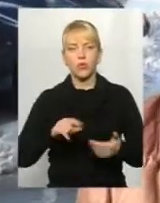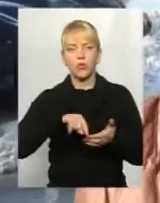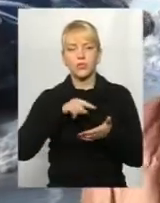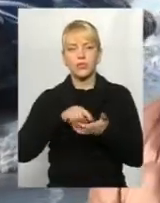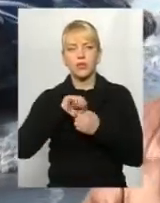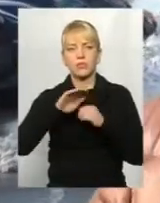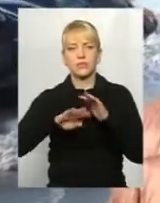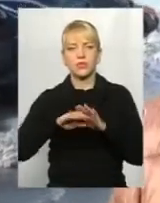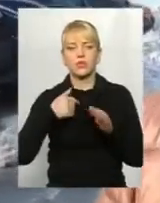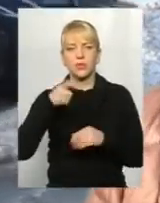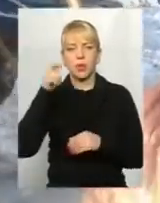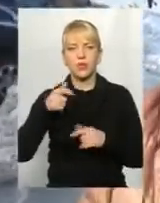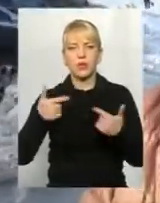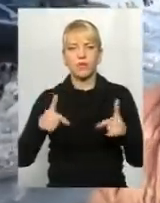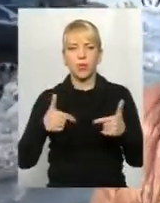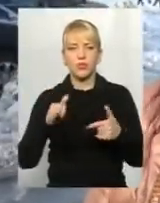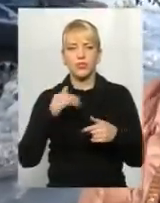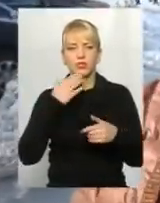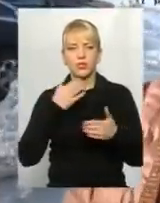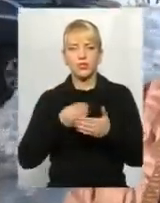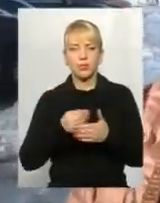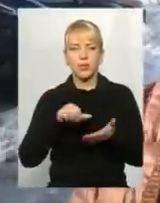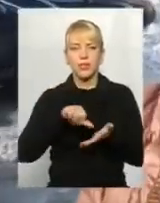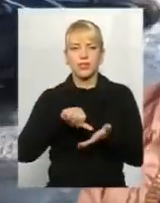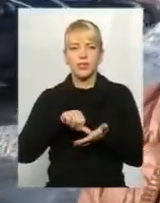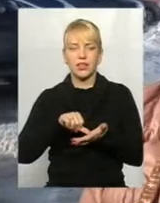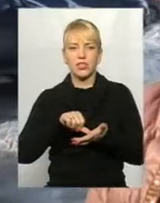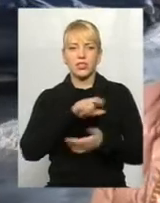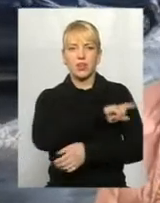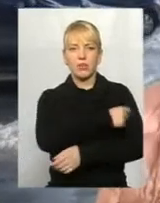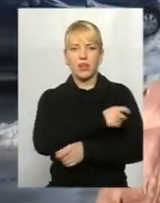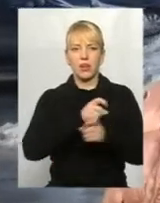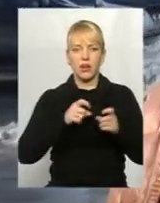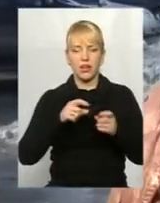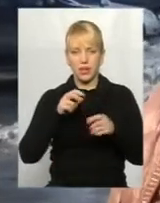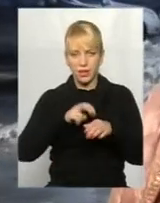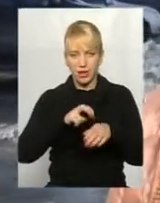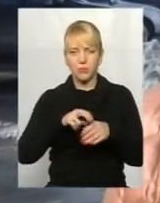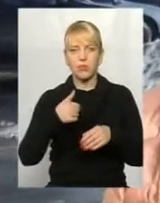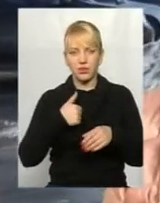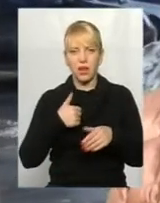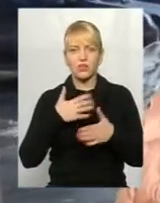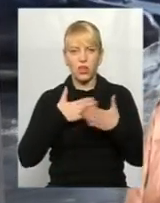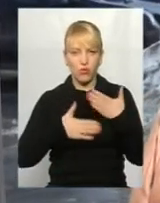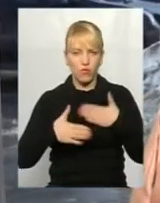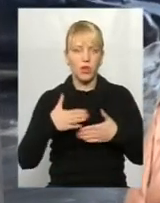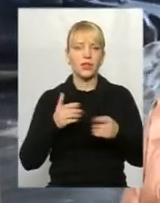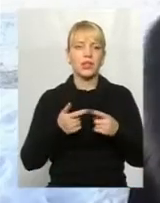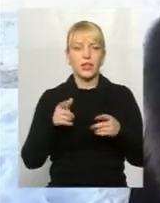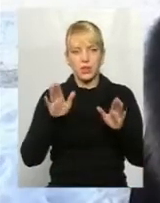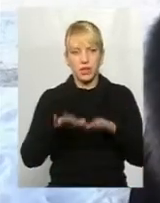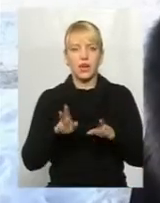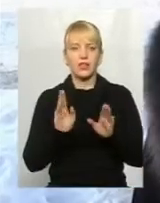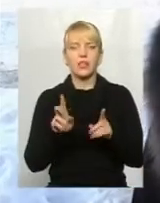-Цепудійському, я приїхала в гості, і своїм дільничим лікарем я задоволена. І так, нехай буде так, як є.